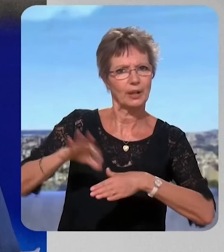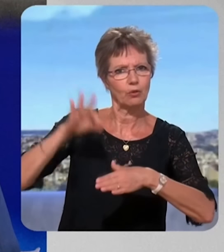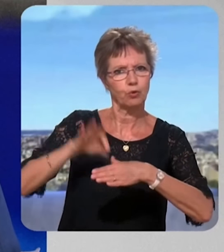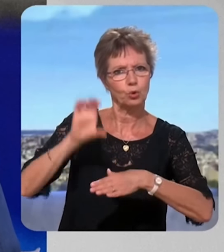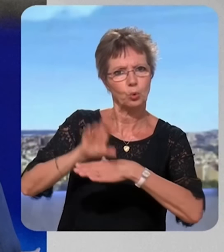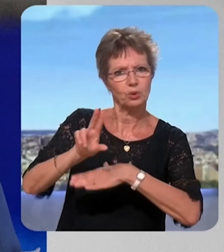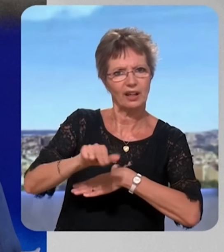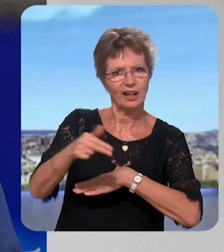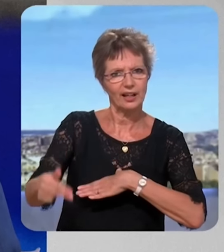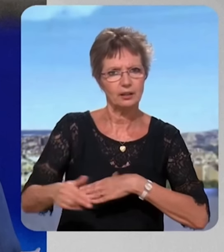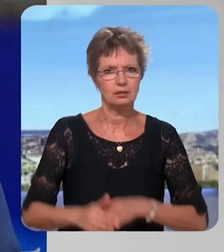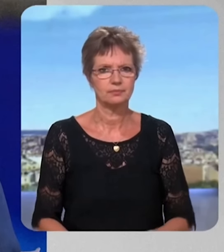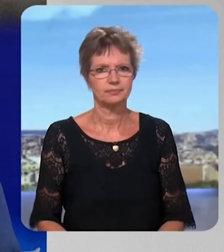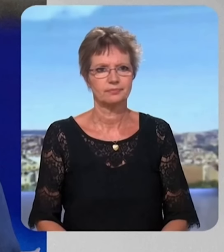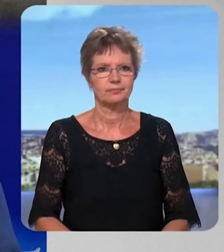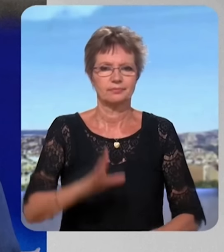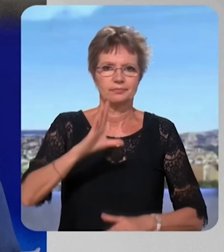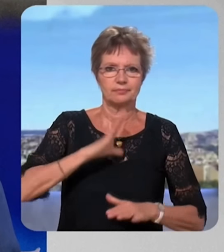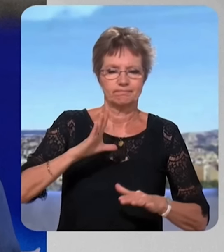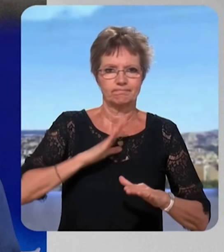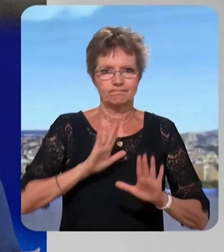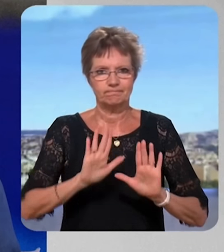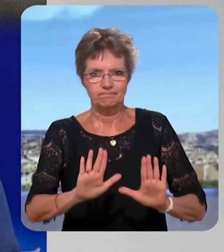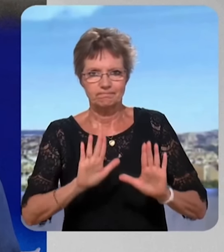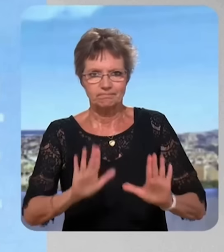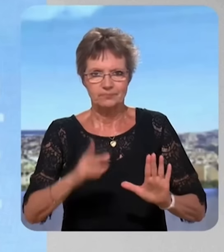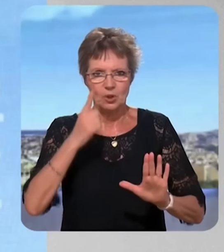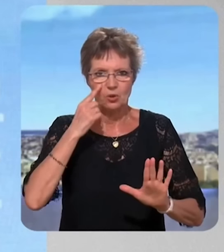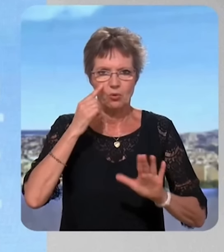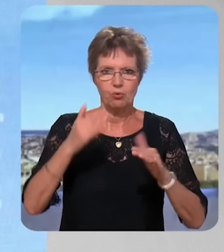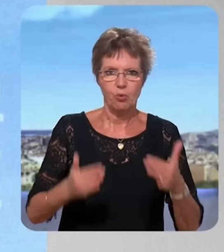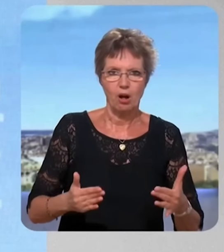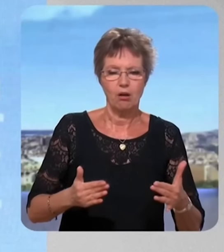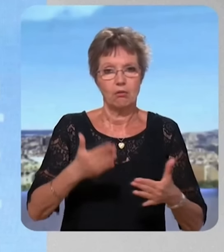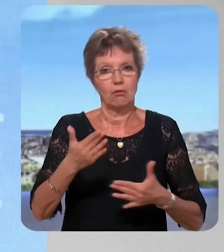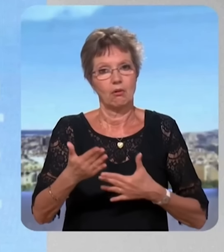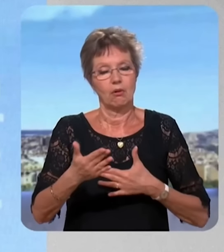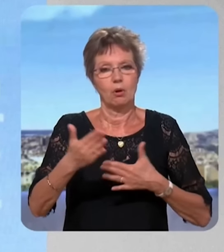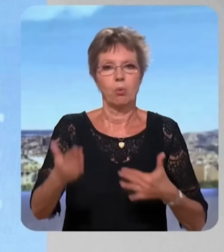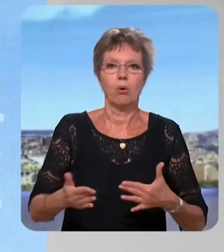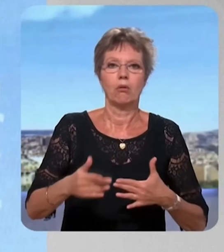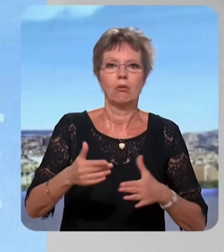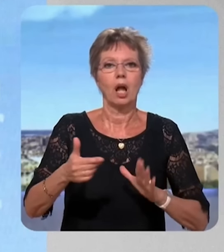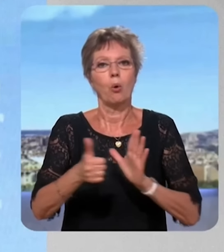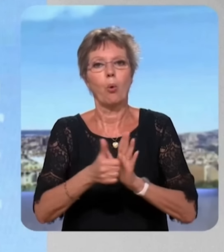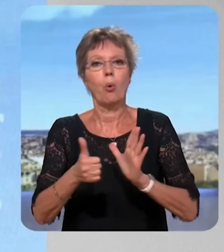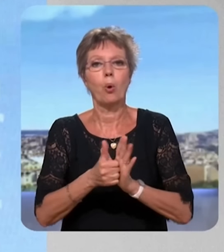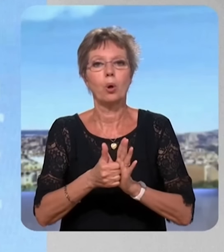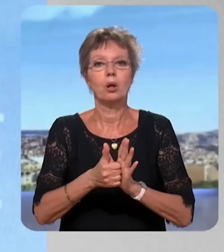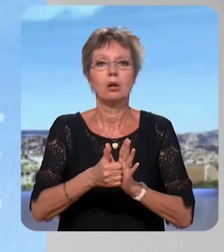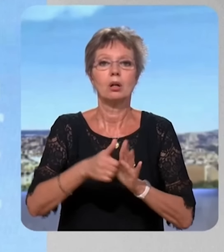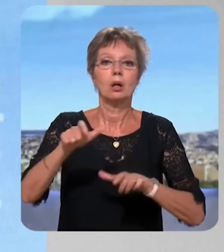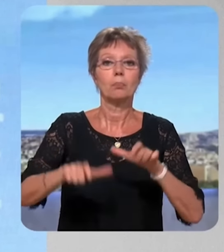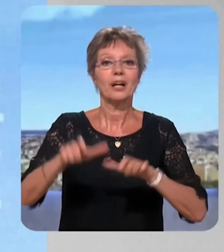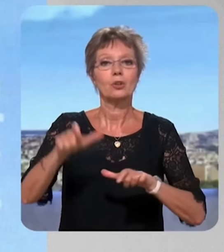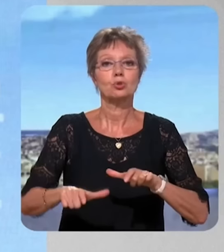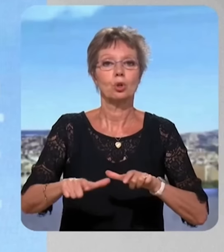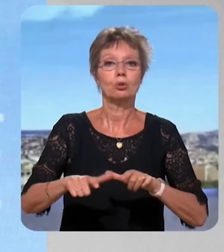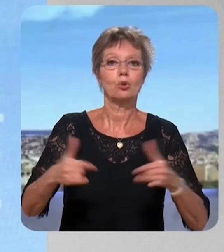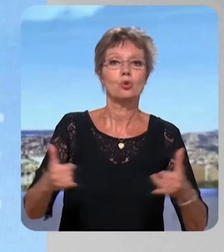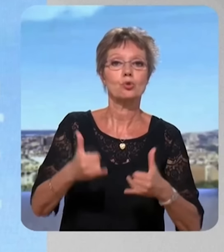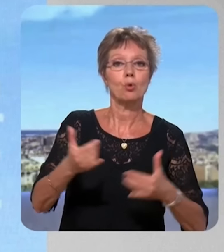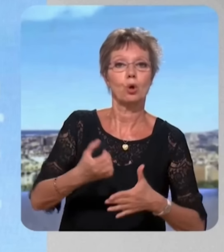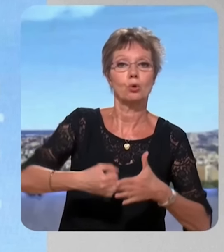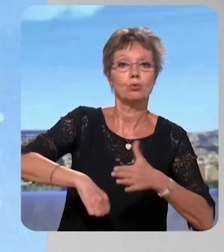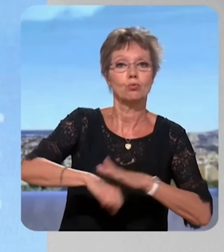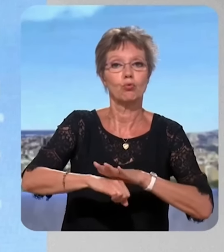'ERN ou pas ? Écoutez, on essaie de faire la part des choses entre les errements personnels, parce que je considère que ce n pas le rôle aujourd'hui de responsable sportif et de figure